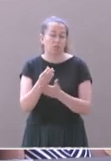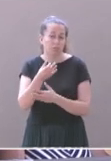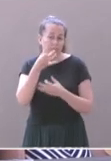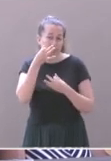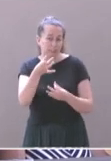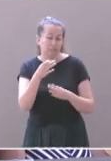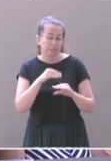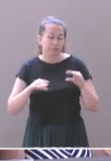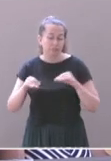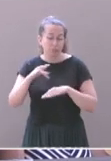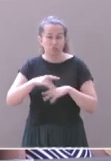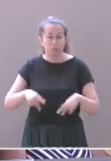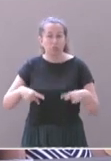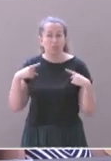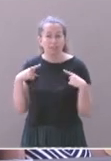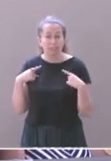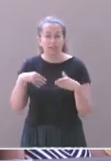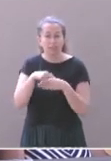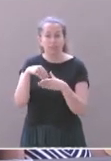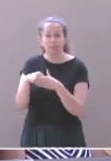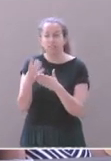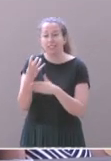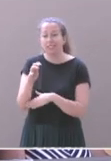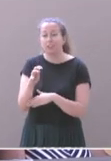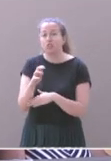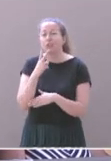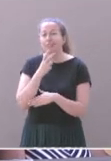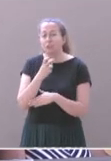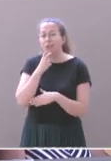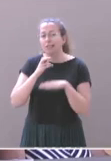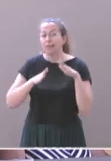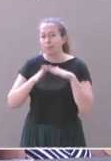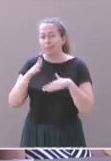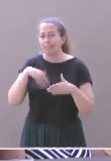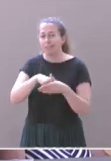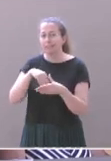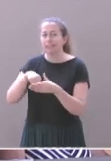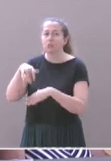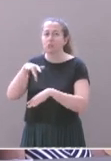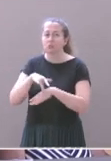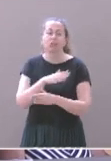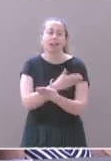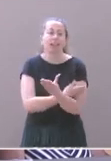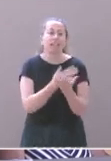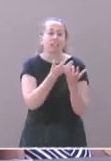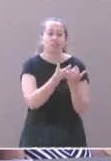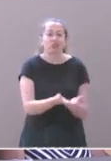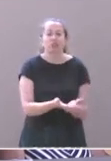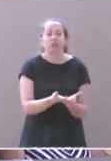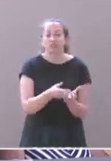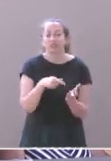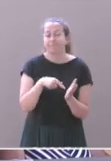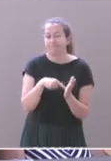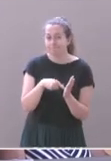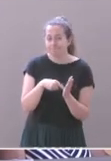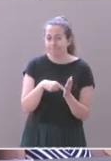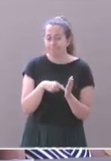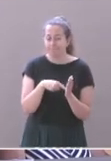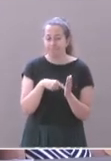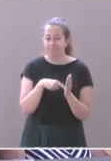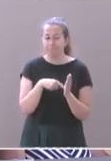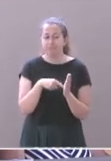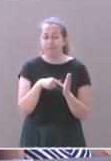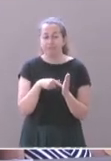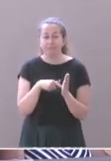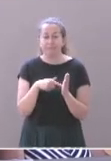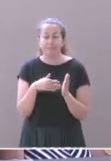participatifs auxquels ont participé plus de 400 citoyens et que le cahier des charges qui a servi à cette concession est un